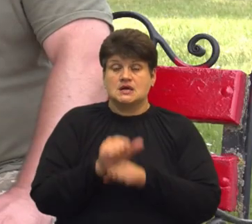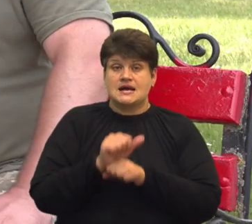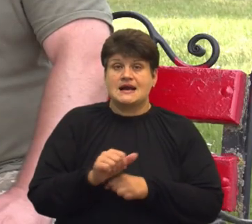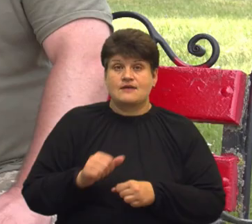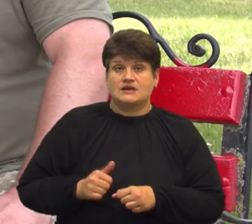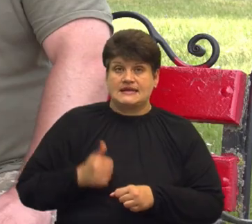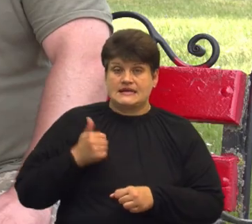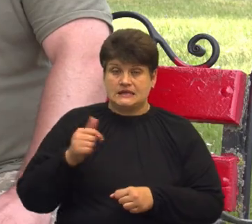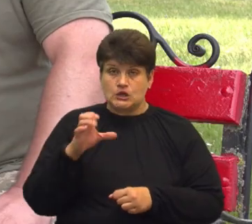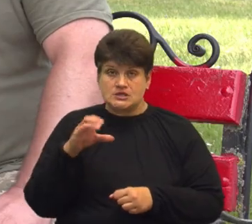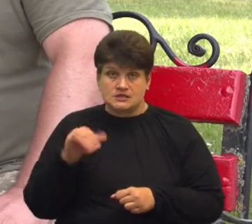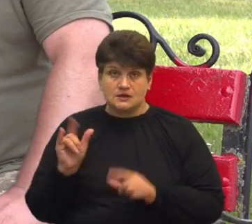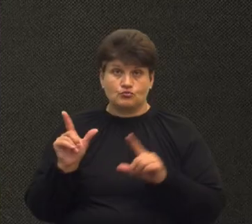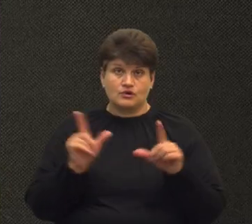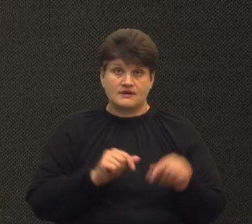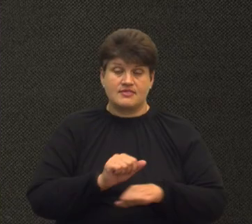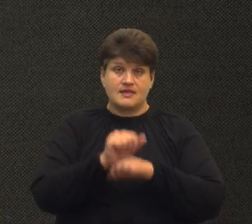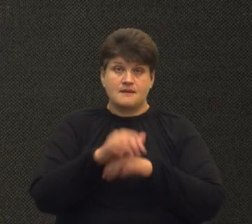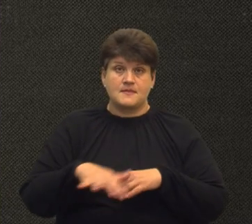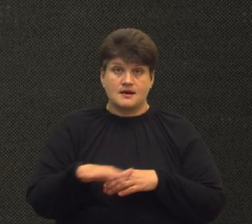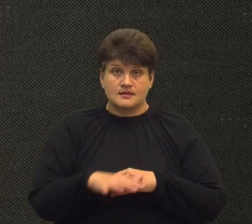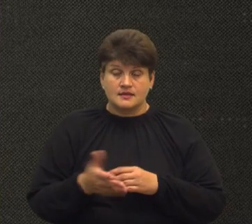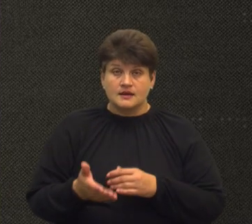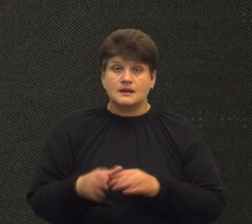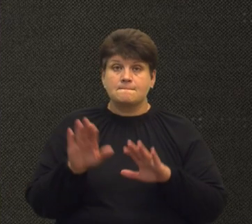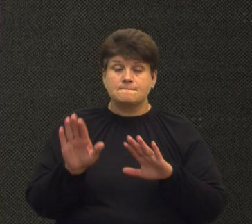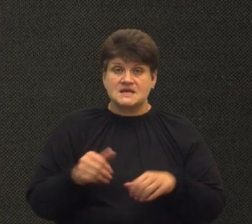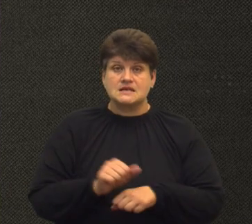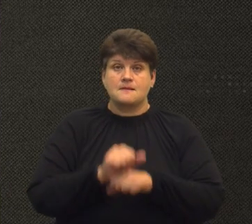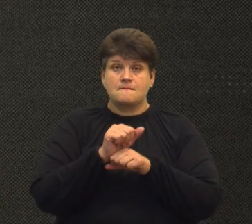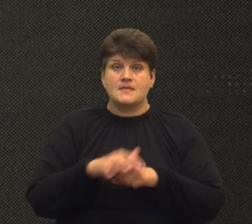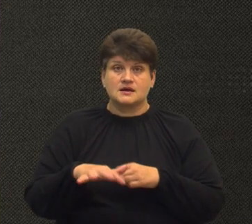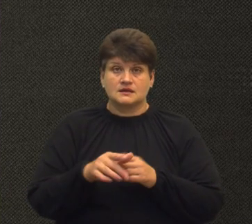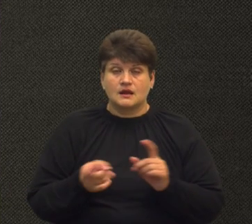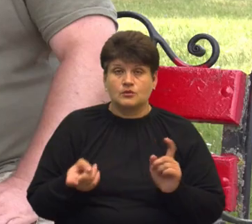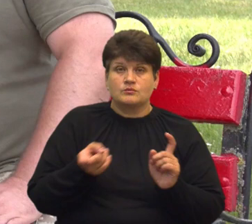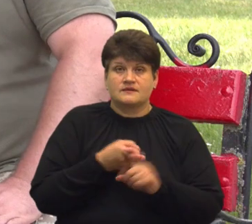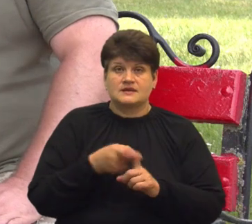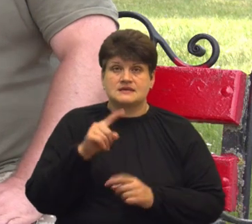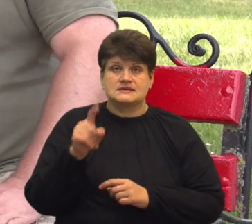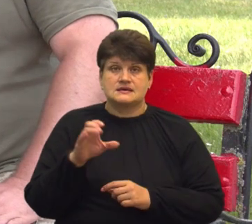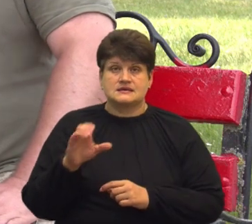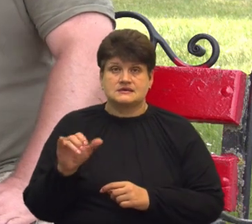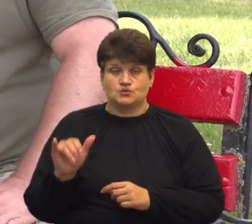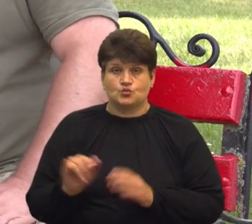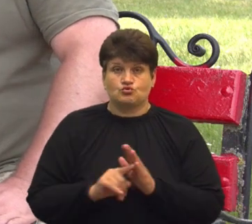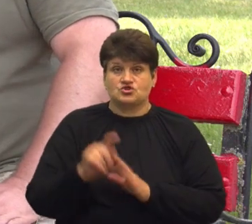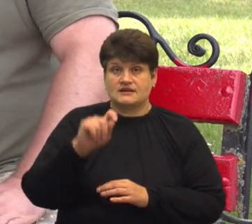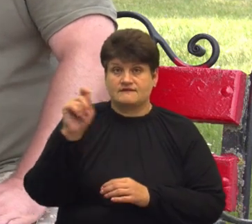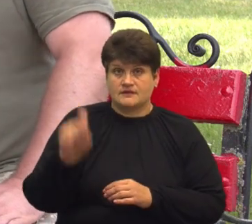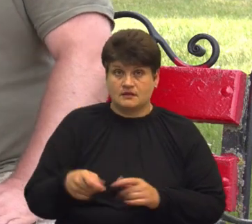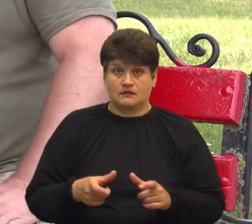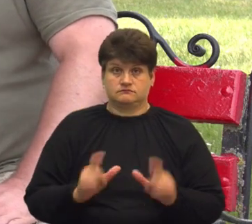директора відпустки, він навіть не знав, куди я їду. Після Майдану Ігор Семенович приєднався до ЗСУ. Почалася війна, прийшла